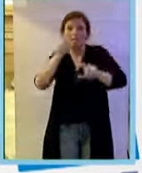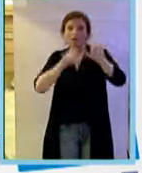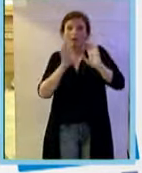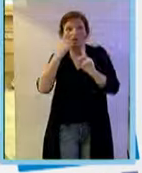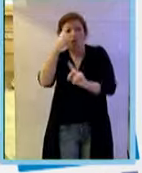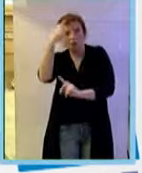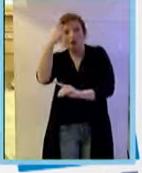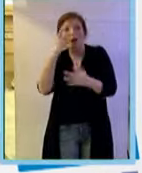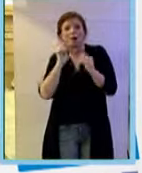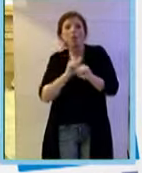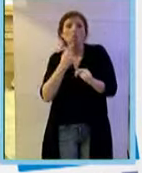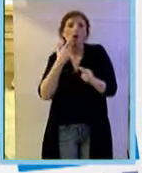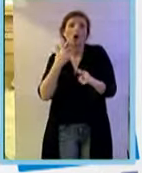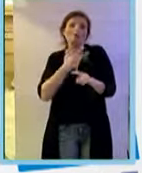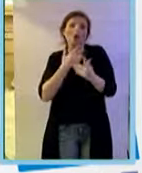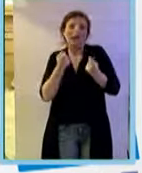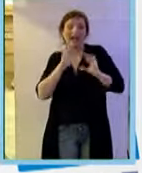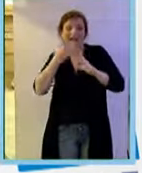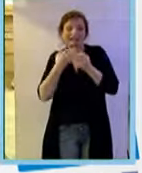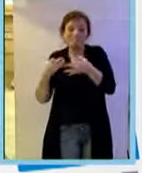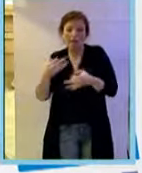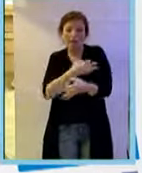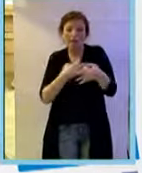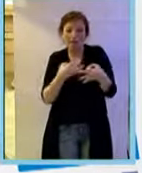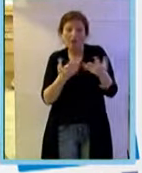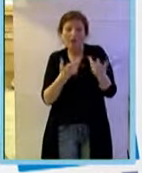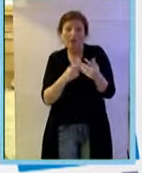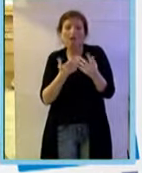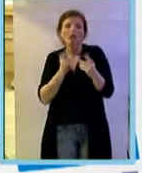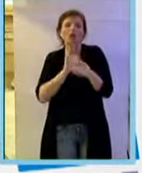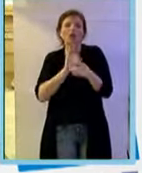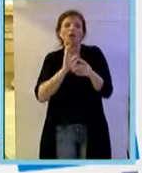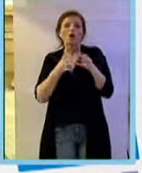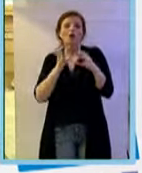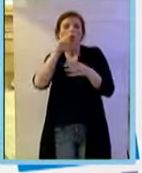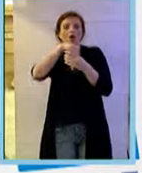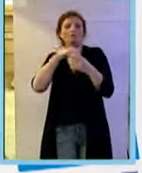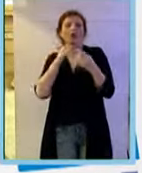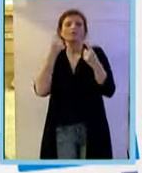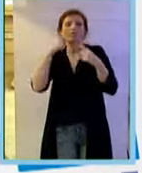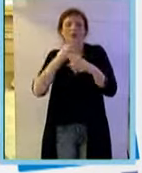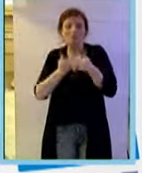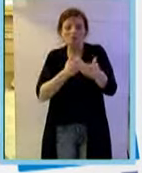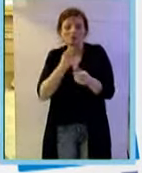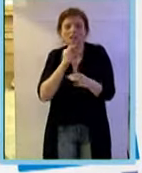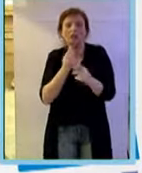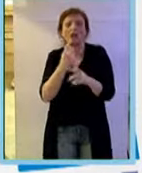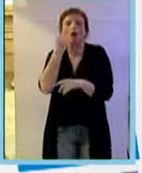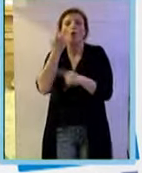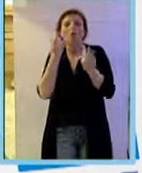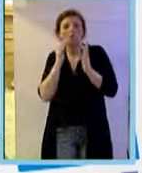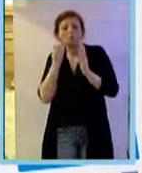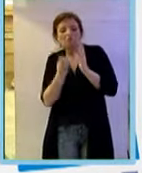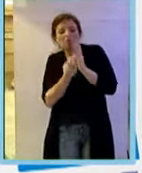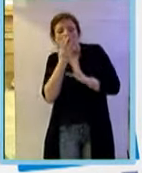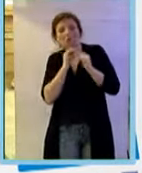possano esserci ma altre molecole proimpiammatorie che sono implicate in questo processo bloccare quindi un fattore magari può avere scarso